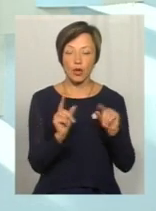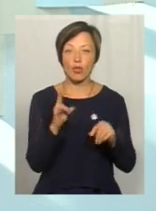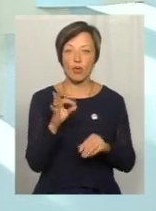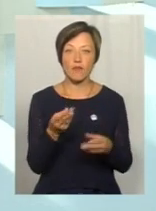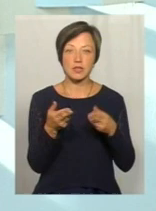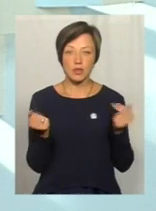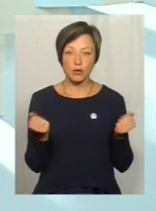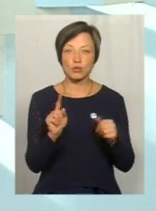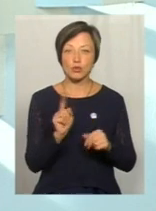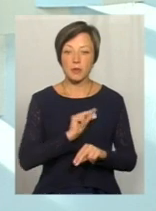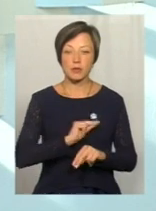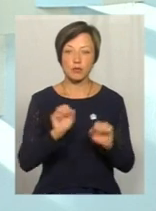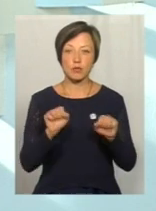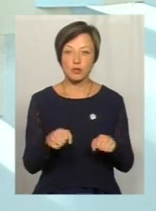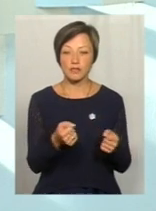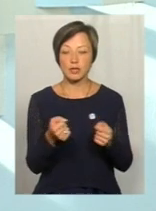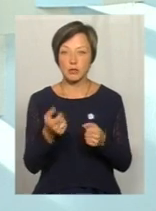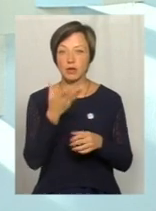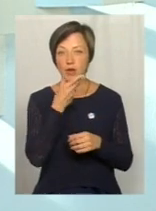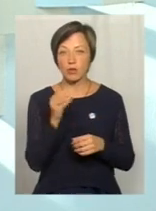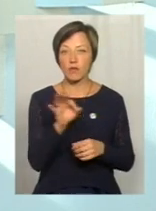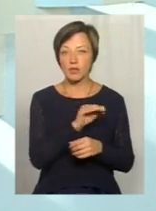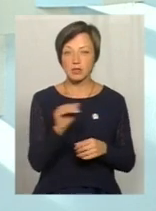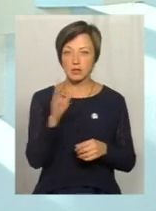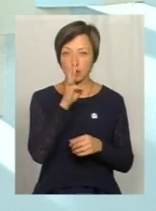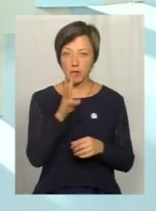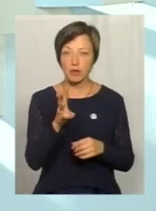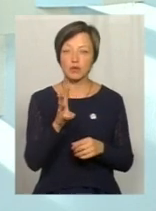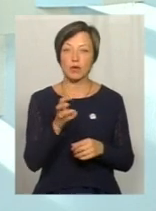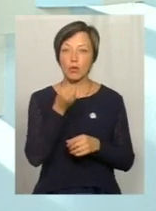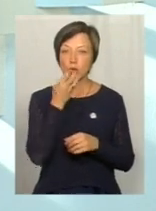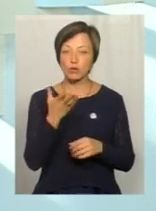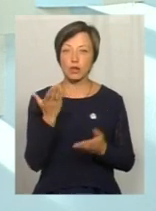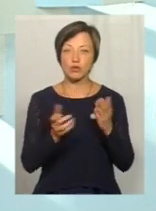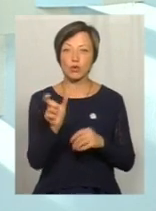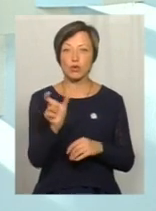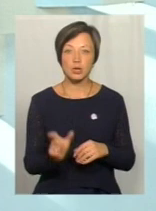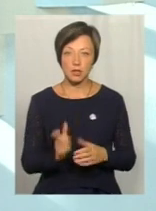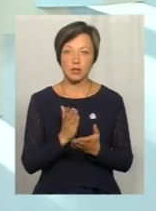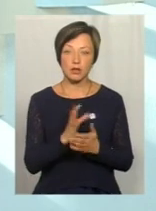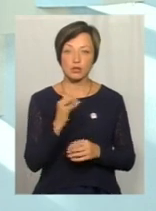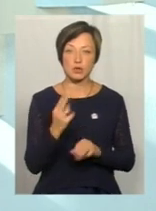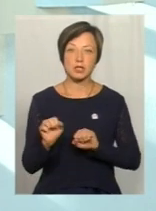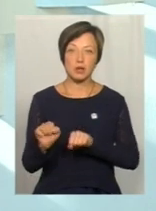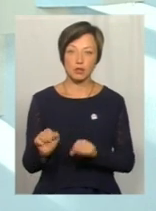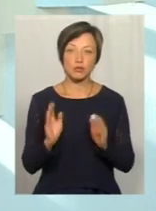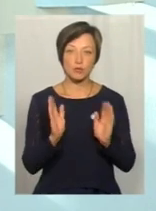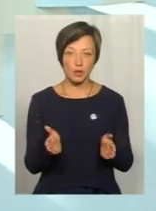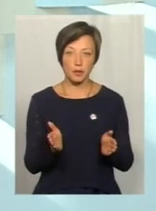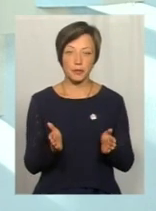визнають, що працівника можна тільки втримати гарною офіційною заробітною платою, пристойною. Якщо людина є соціально захищена, то вона буде